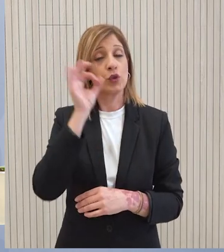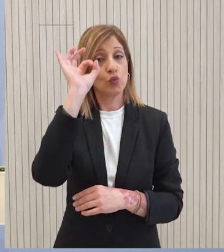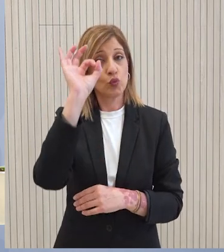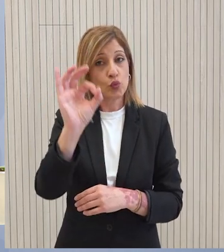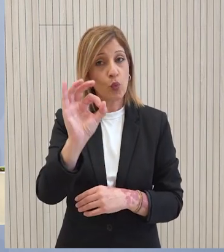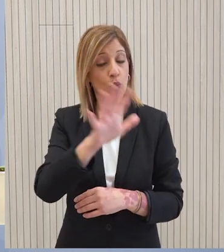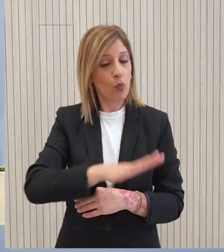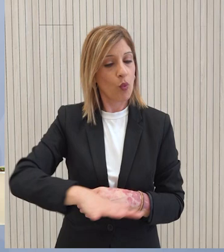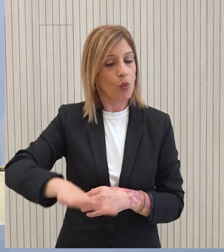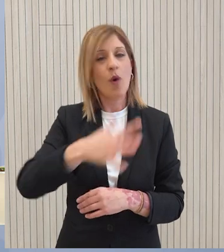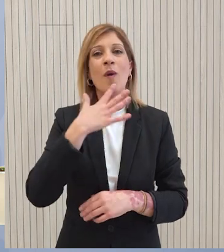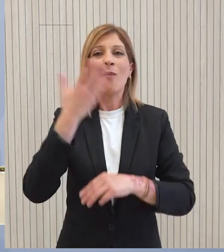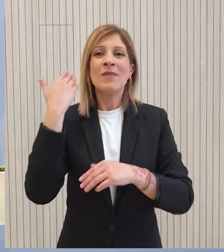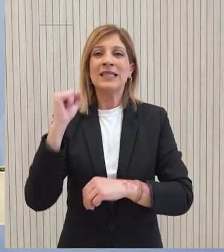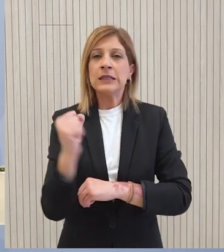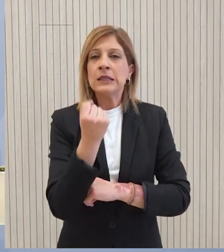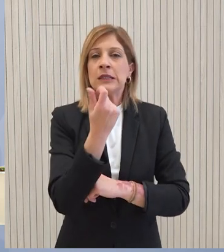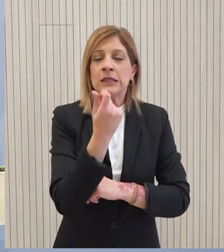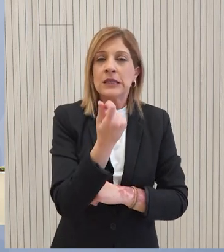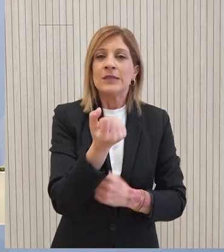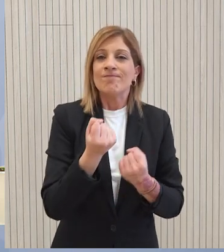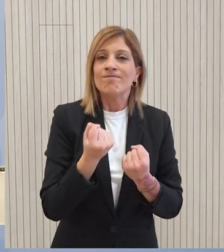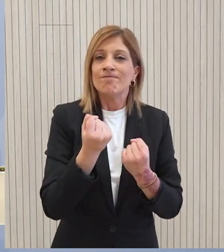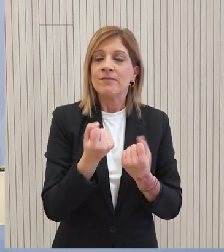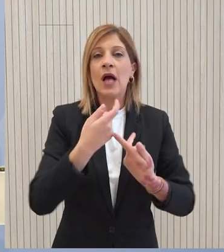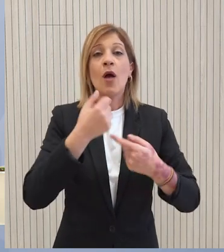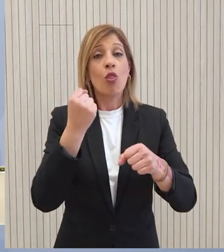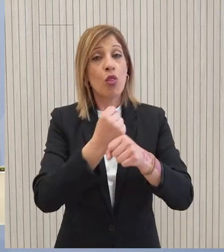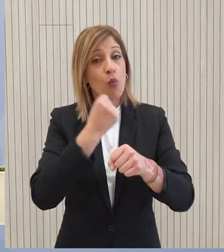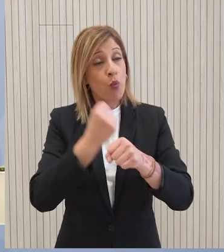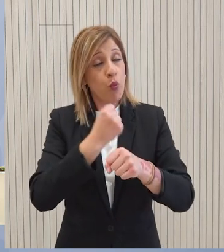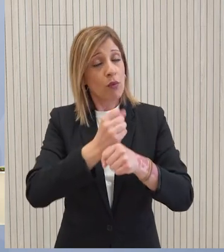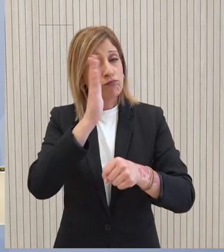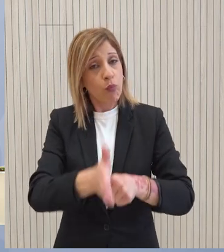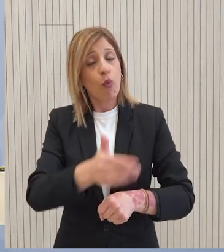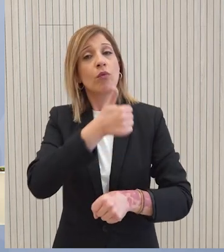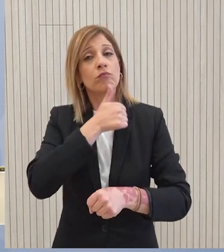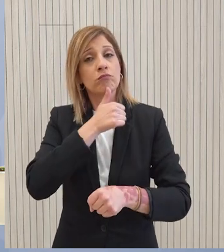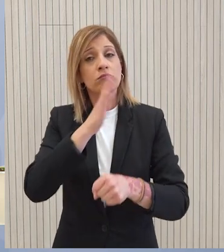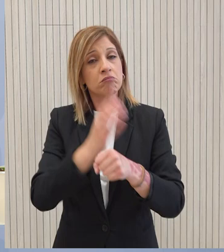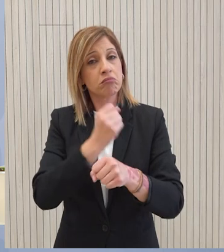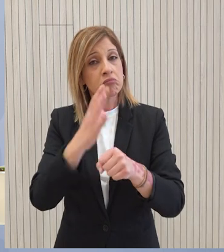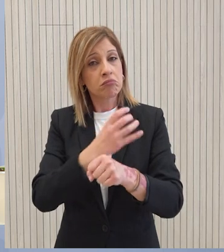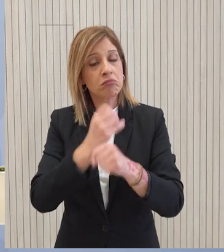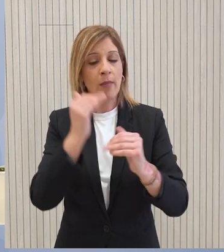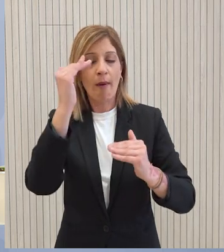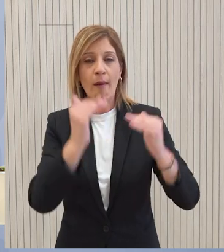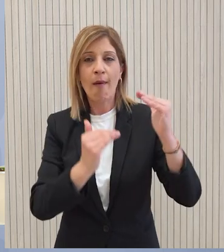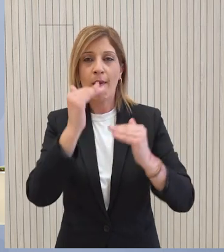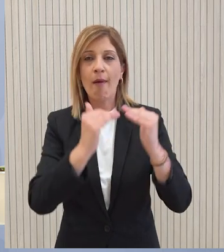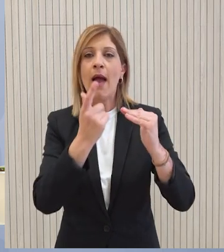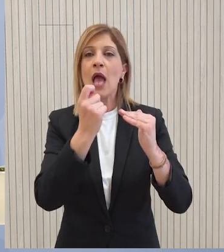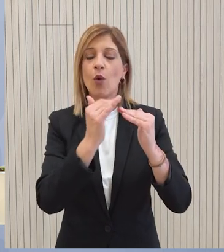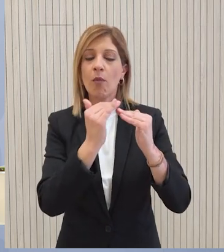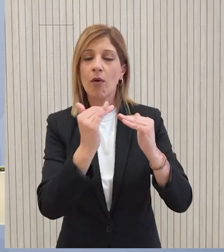περιβάλλον αποκλιμάκωσης των πληθωριστικών πιέσεων. Η αγορά εργασίας παραμένει ανθεκτική, ενώ το δημοσιονομικό ισοζύγιο παραμένει πλεον